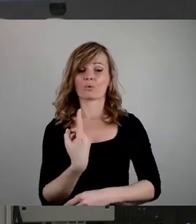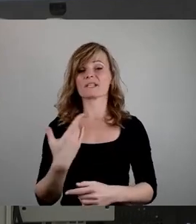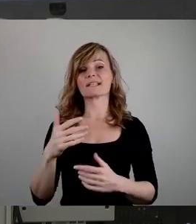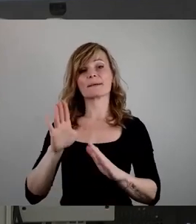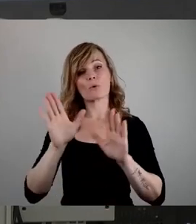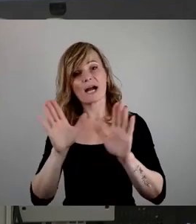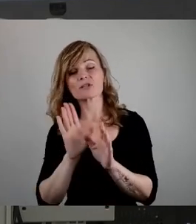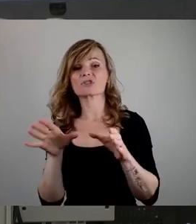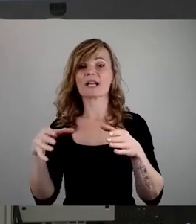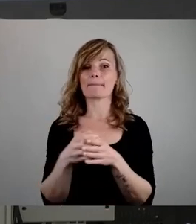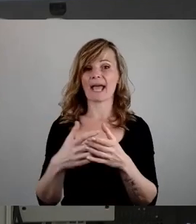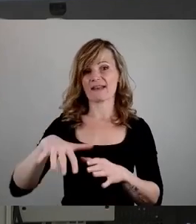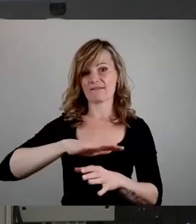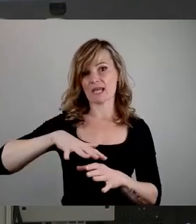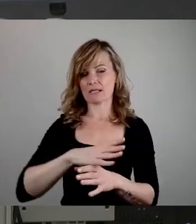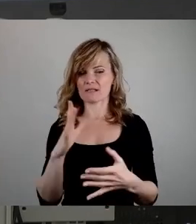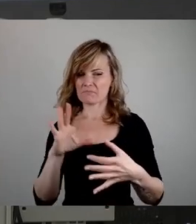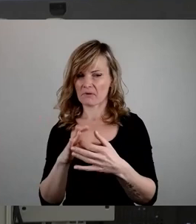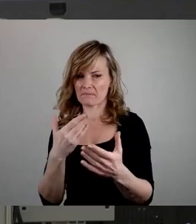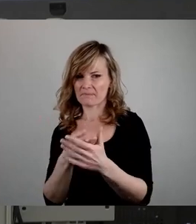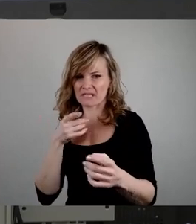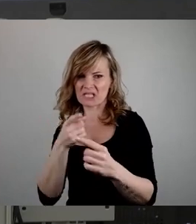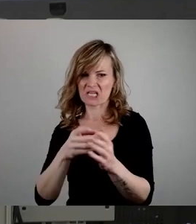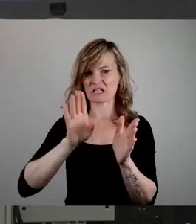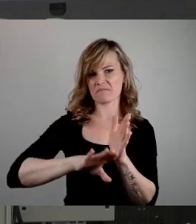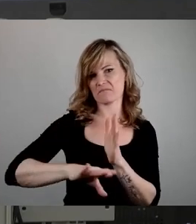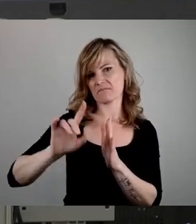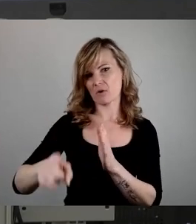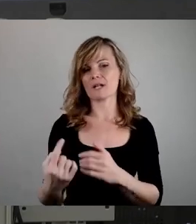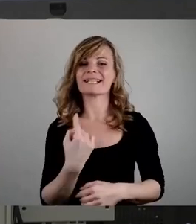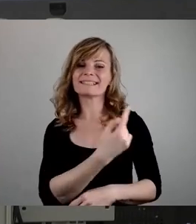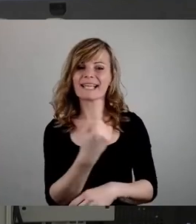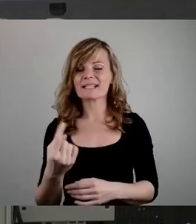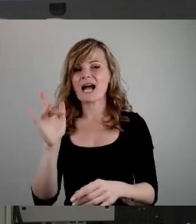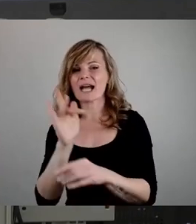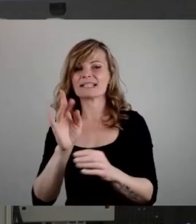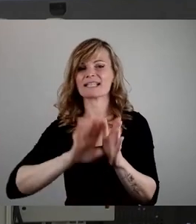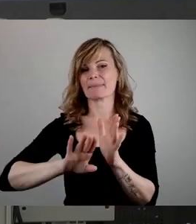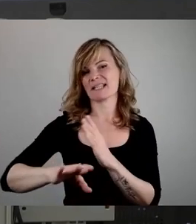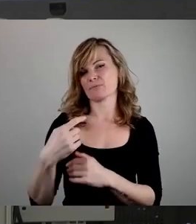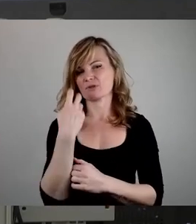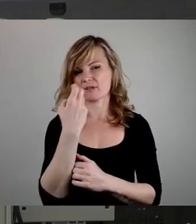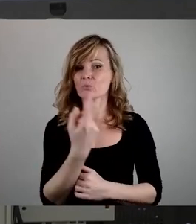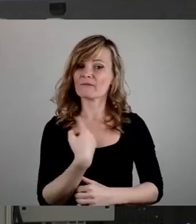Gemeinwesen zum Ziel. Jeder Antisemitismus verpflichtet uns als Demokratinnen zum Handeln.